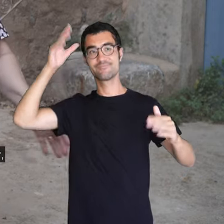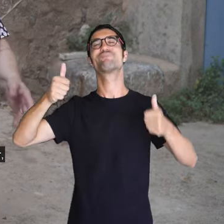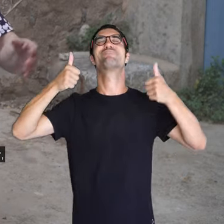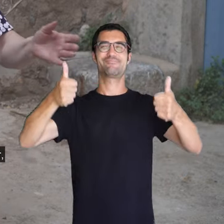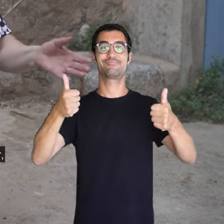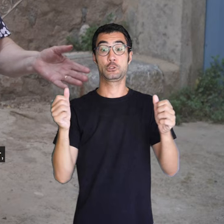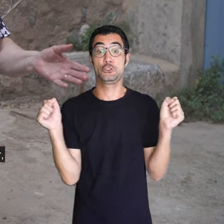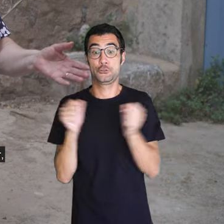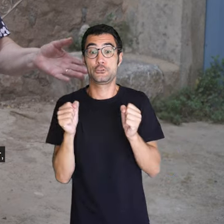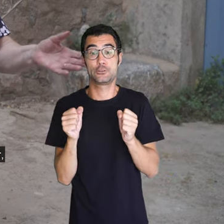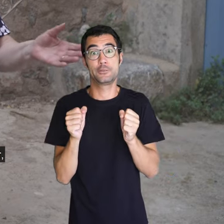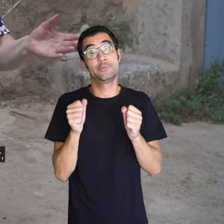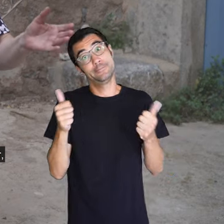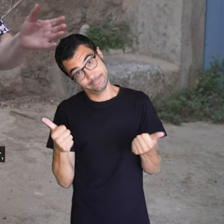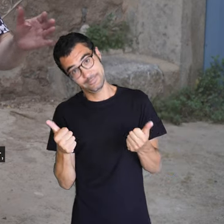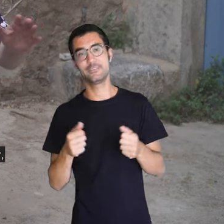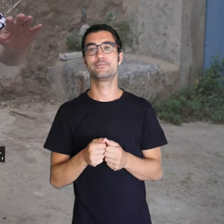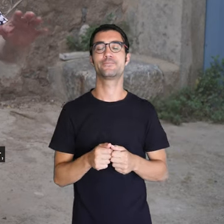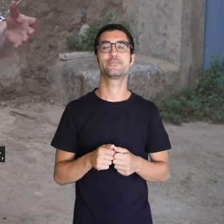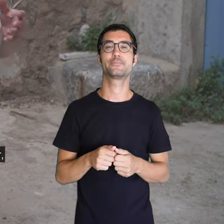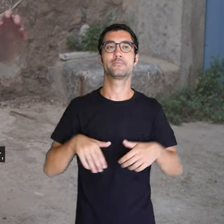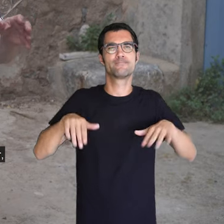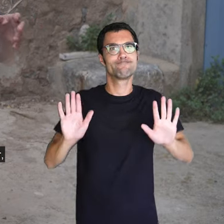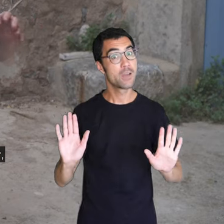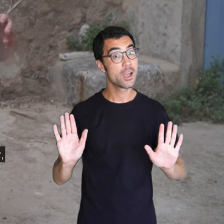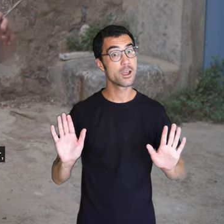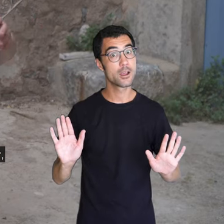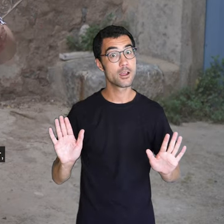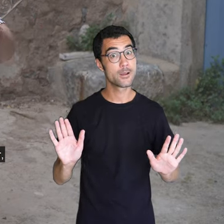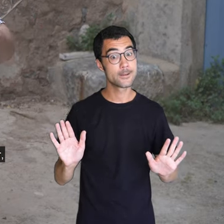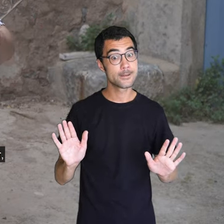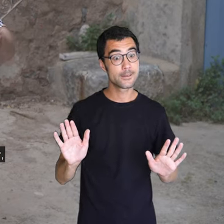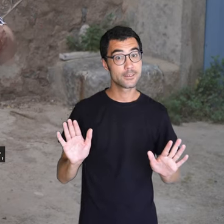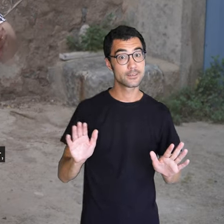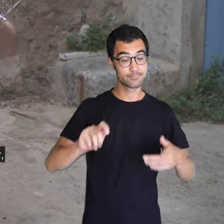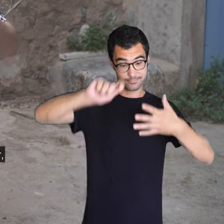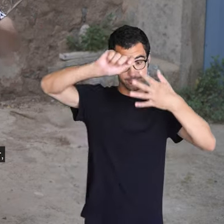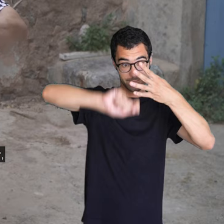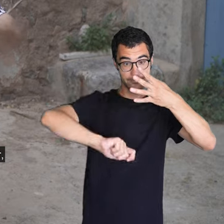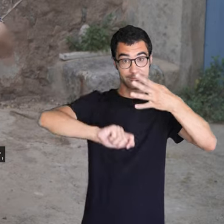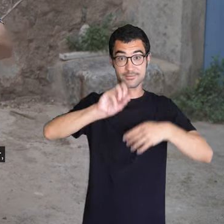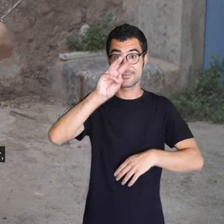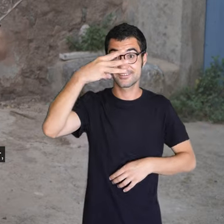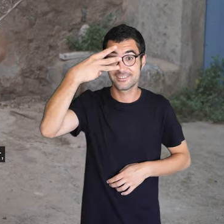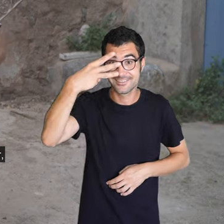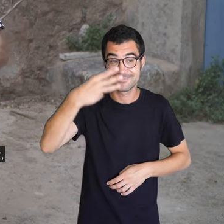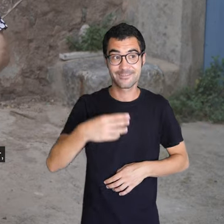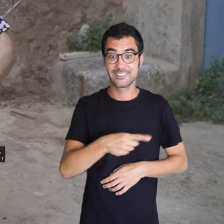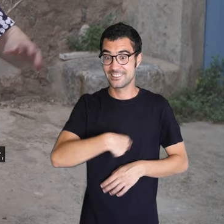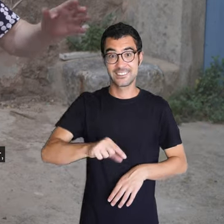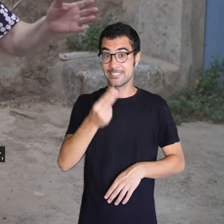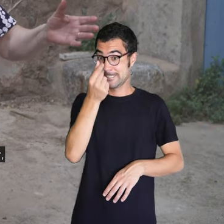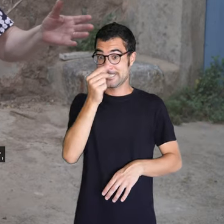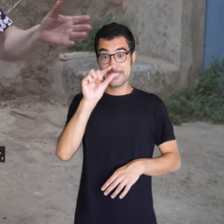'hivern, però, quan ja se feia dins del mes de març, o això, ja començàvem a anar un poc tors,